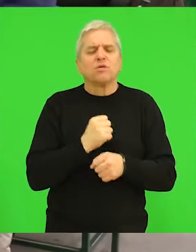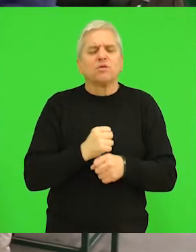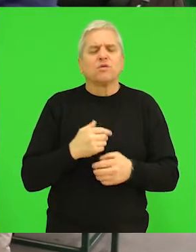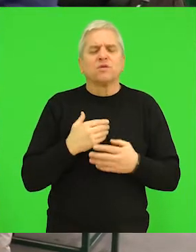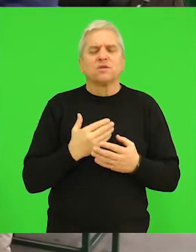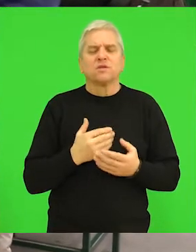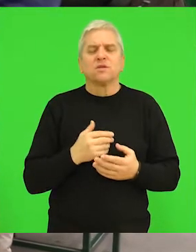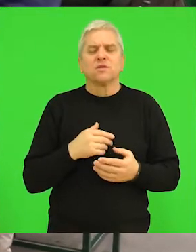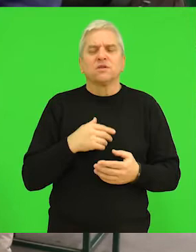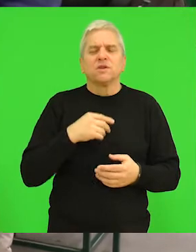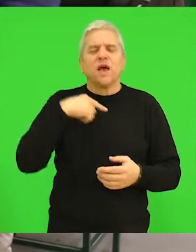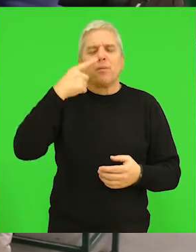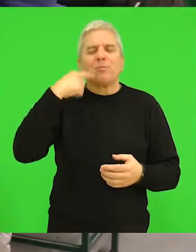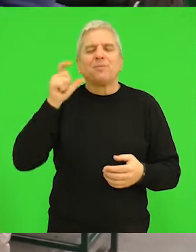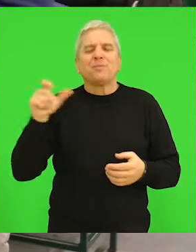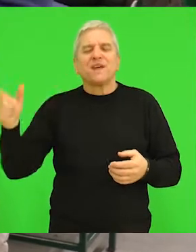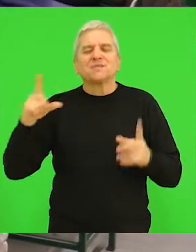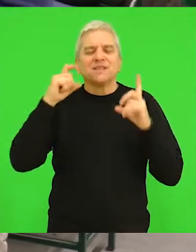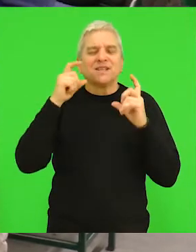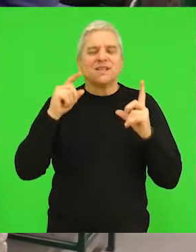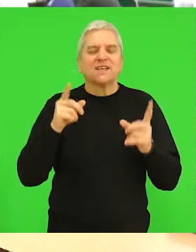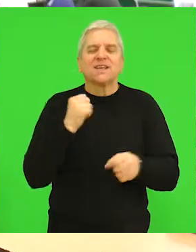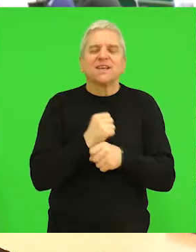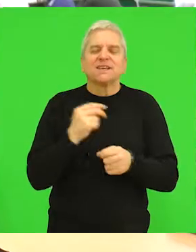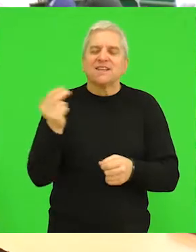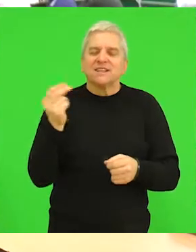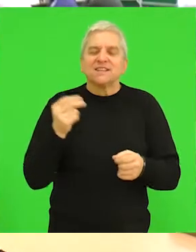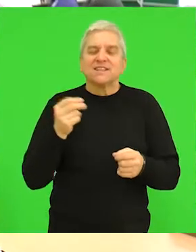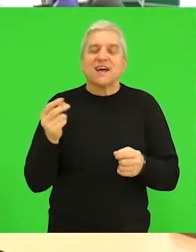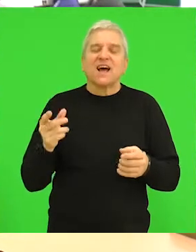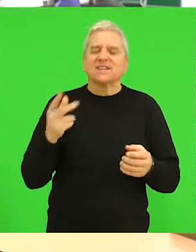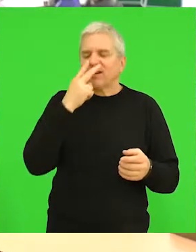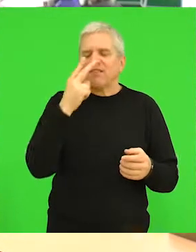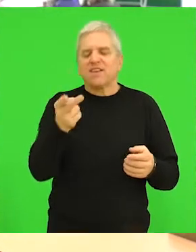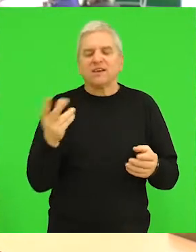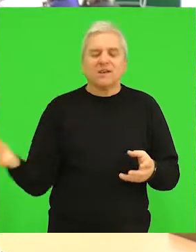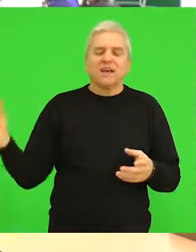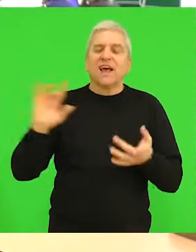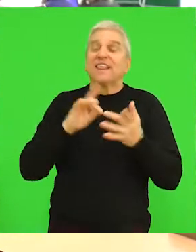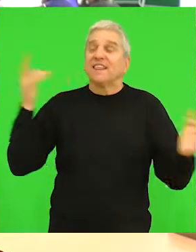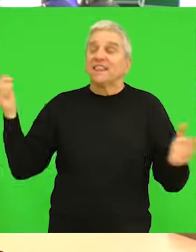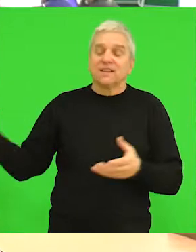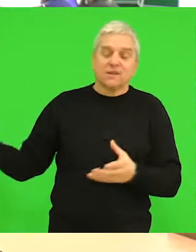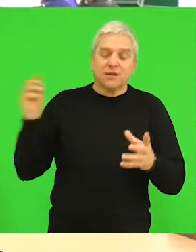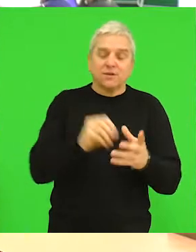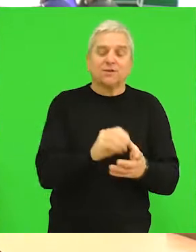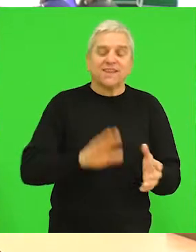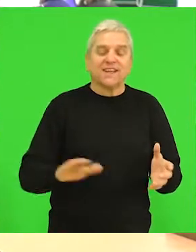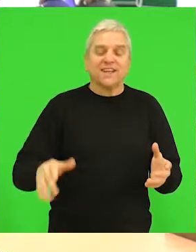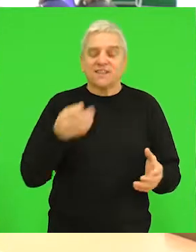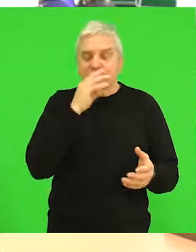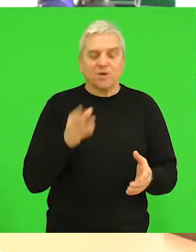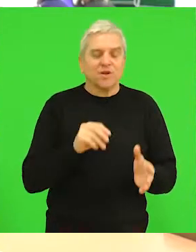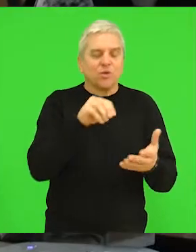daloduju razne pesmice, slike, crtane, crtače video sa interneta za decu da bi mogli da